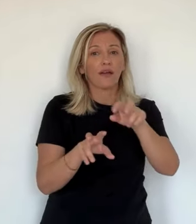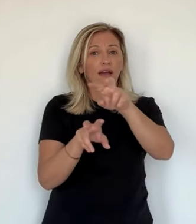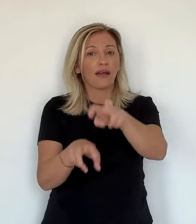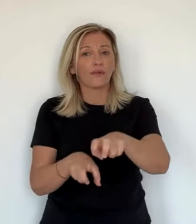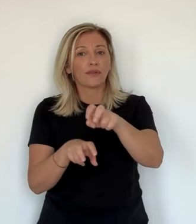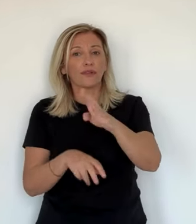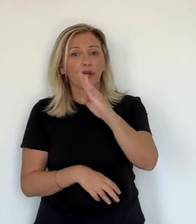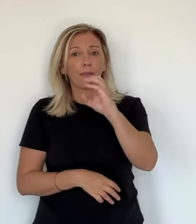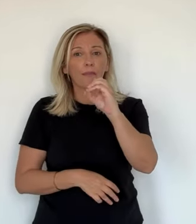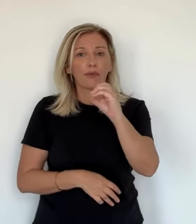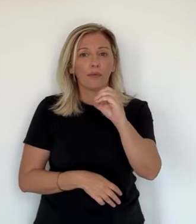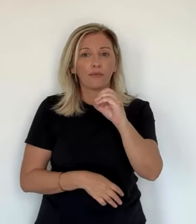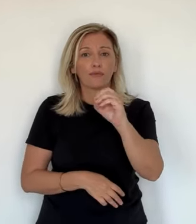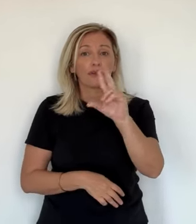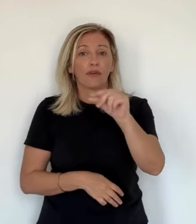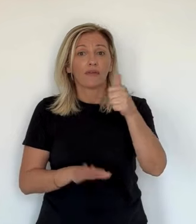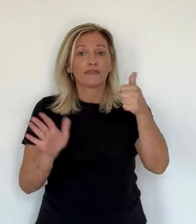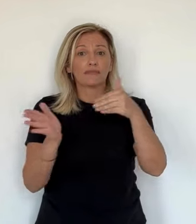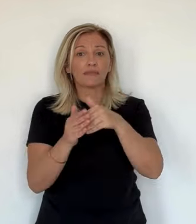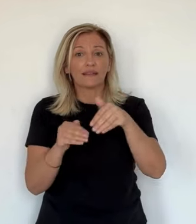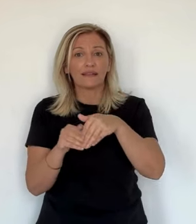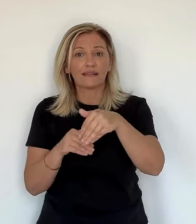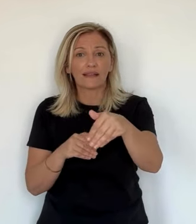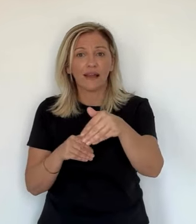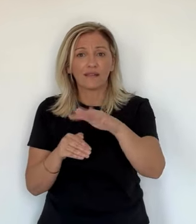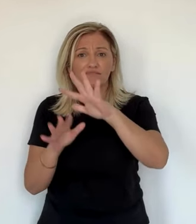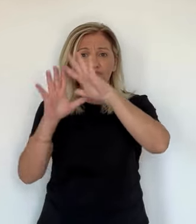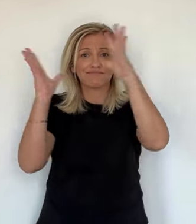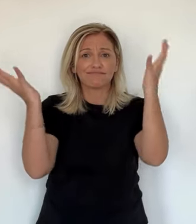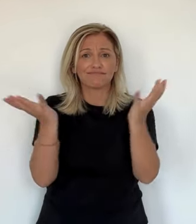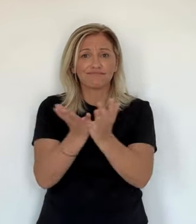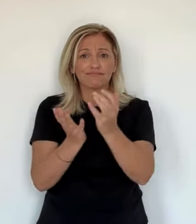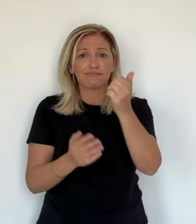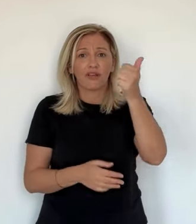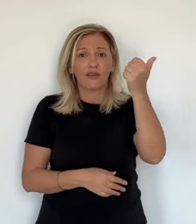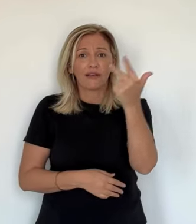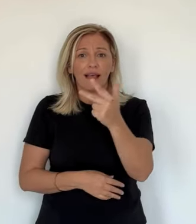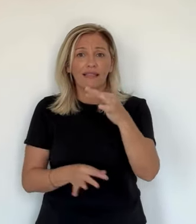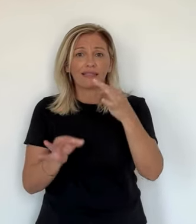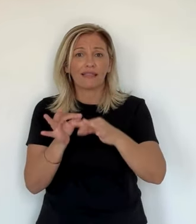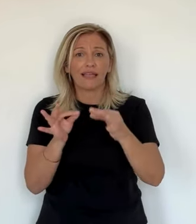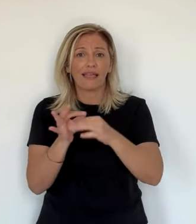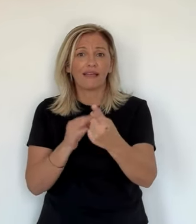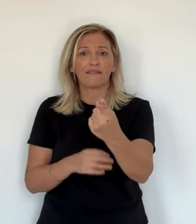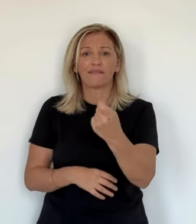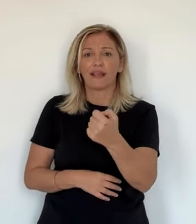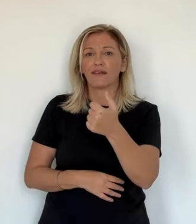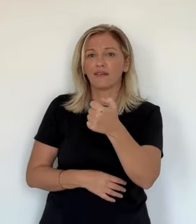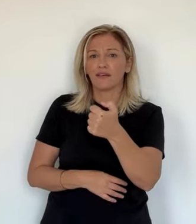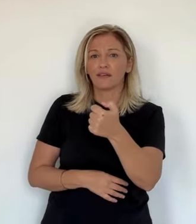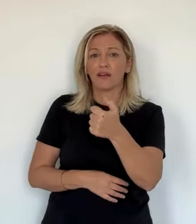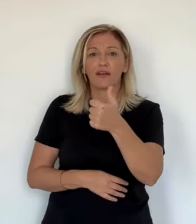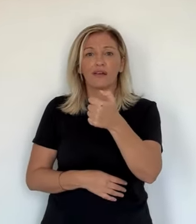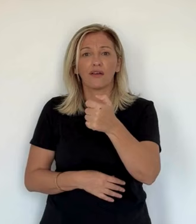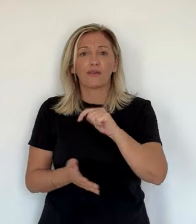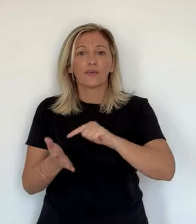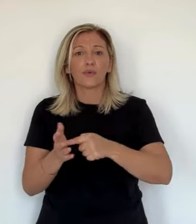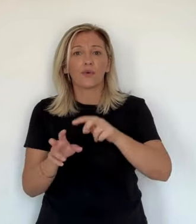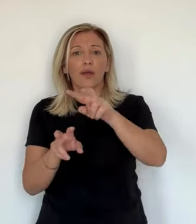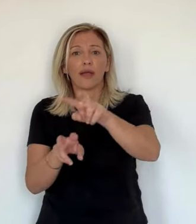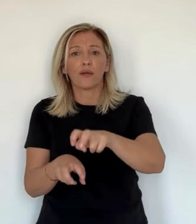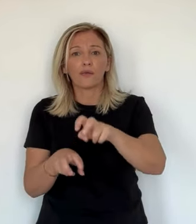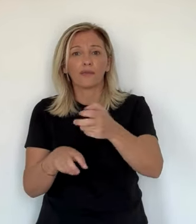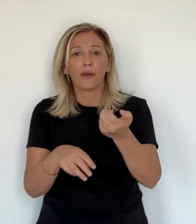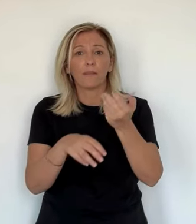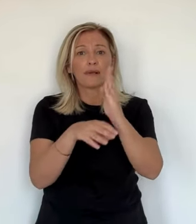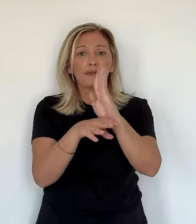plus de 36 000 hectares certifiés, soit environ un quart des surfaces agricoles utiles. Concrètement, toutes les cultures